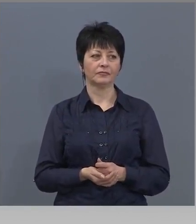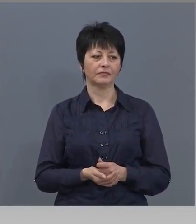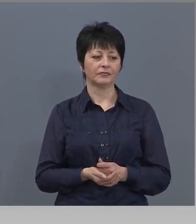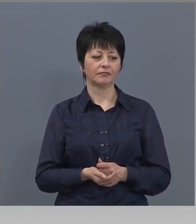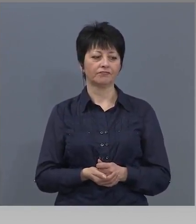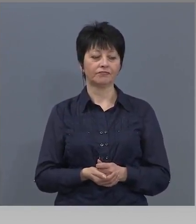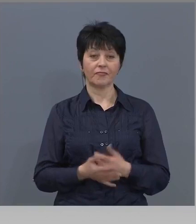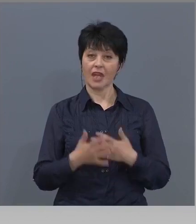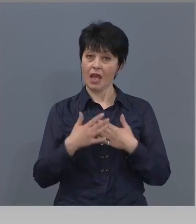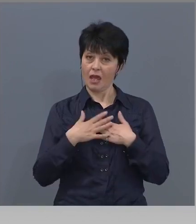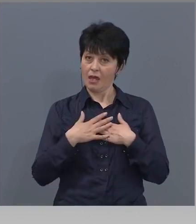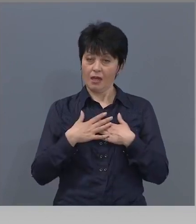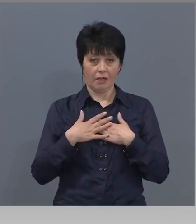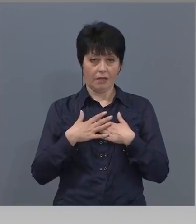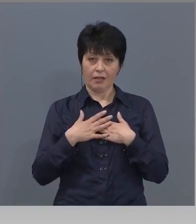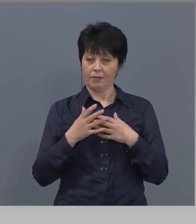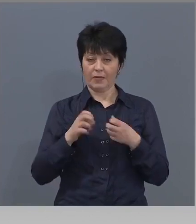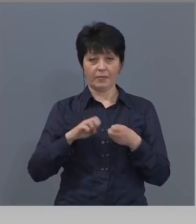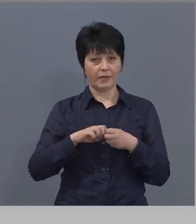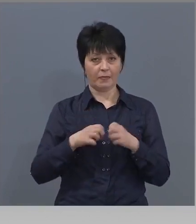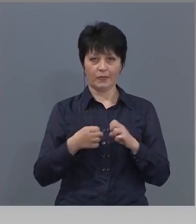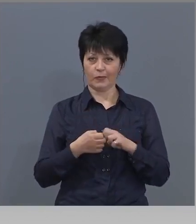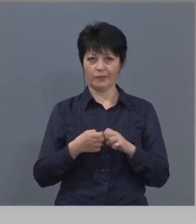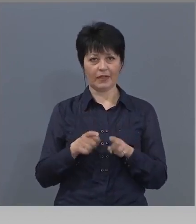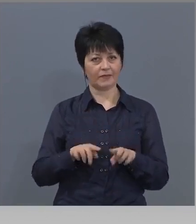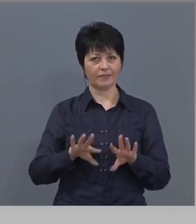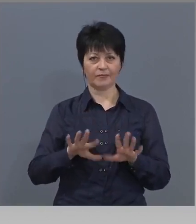Имаме проблем с определени